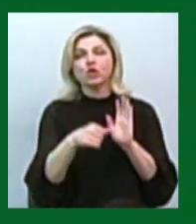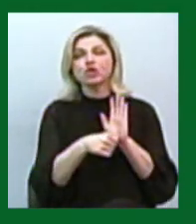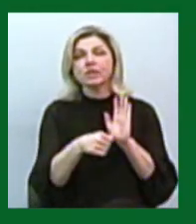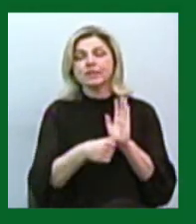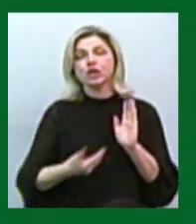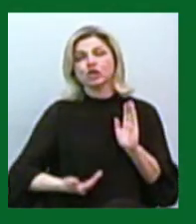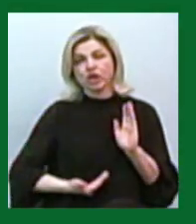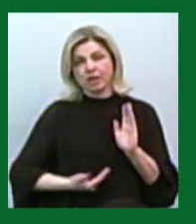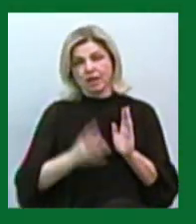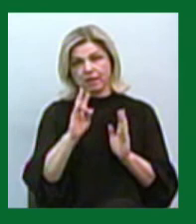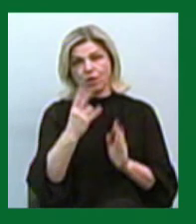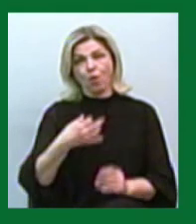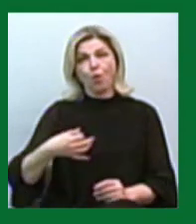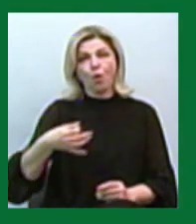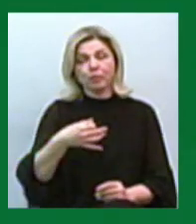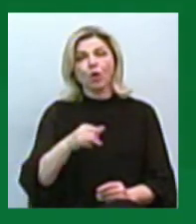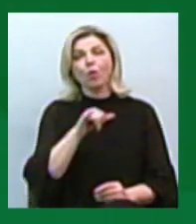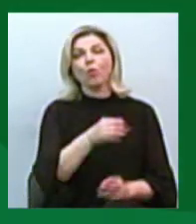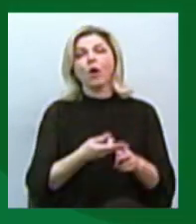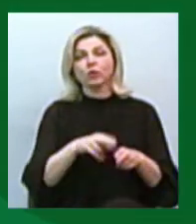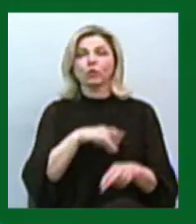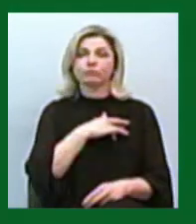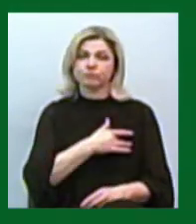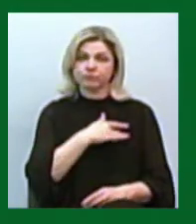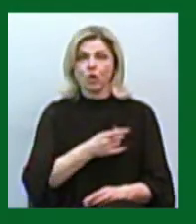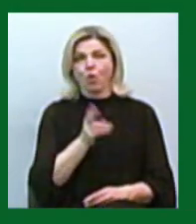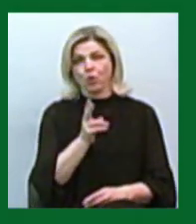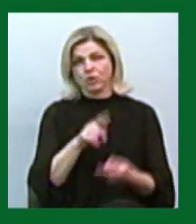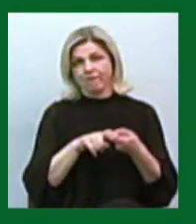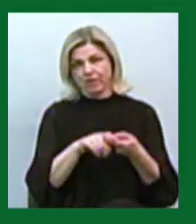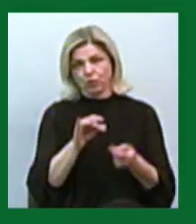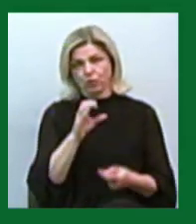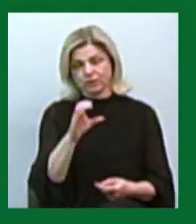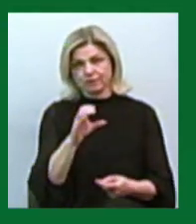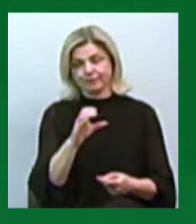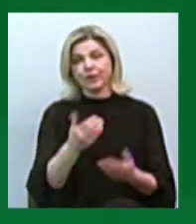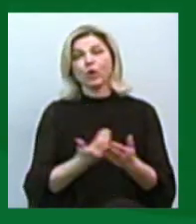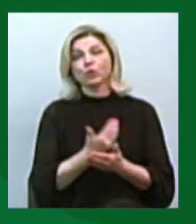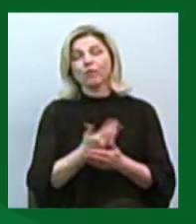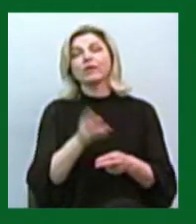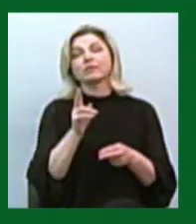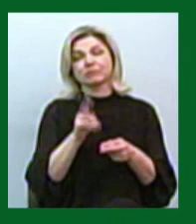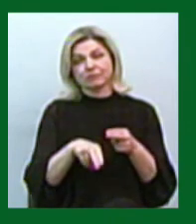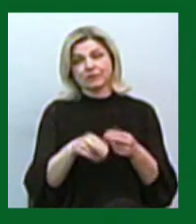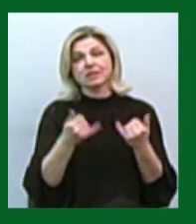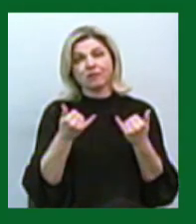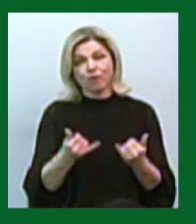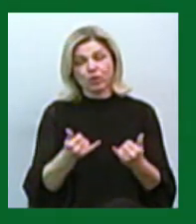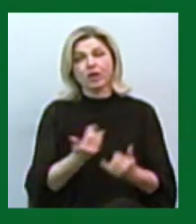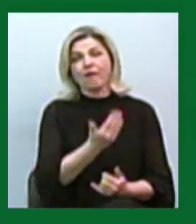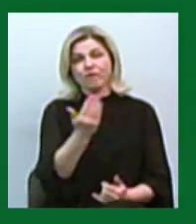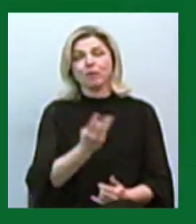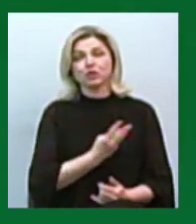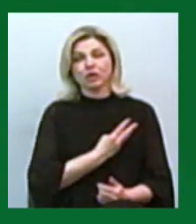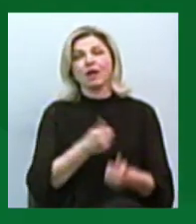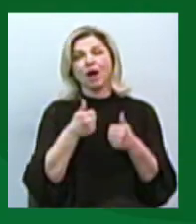жителів Миколаївської області, у яких підозрюють коронавірус. І це були всі новини на сьогодні. Я бажаю вам гарного